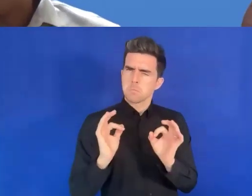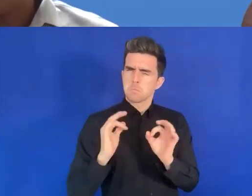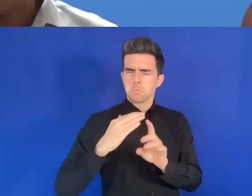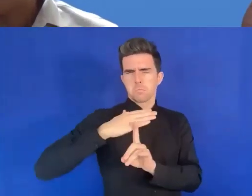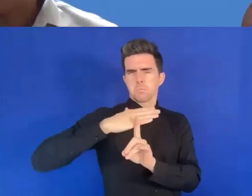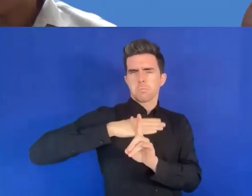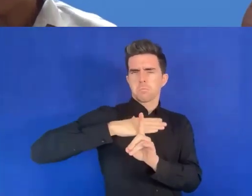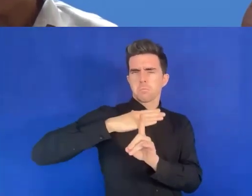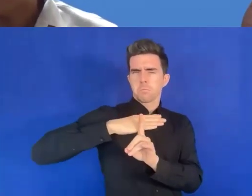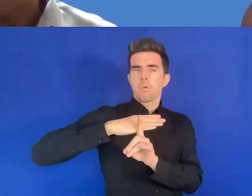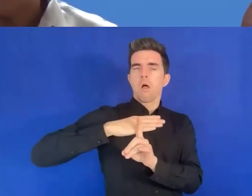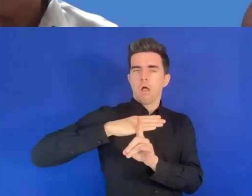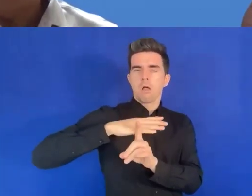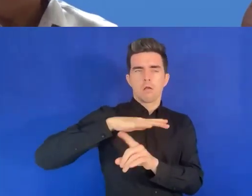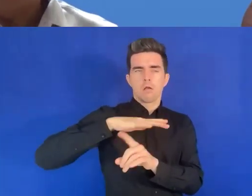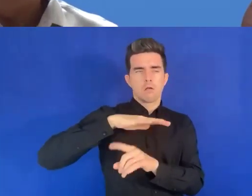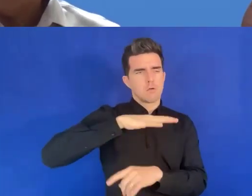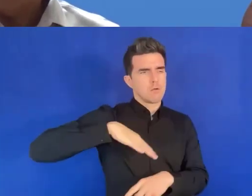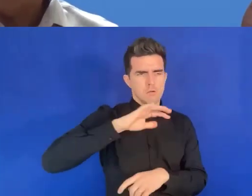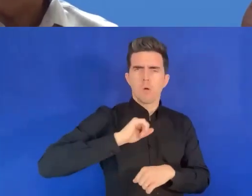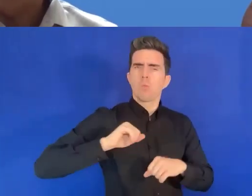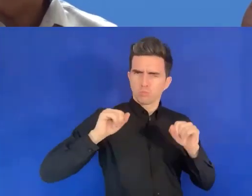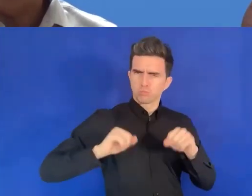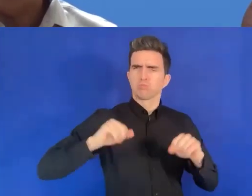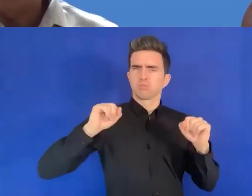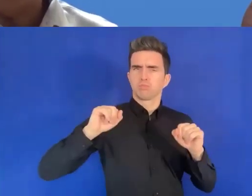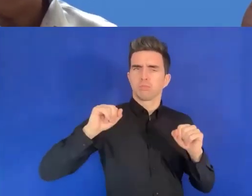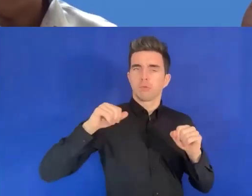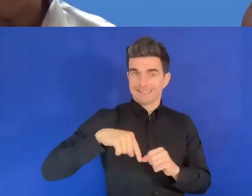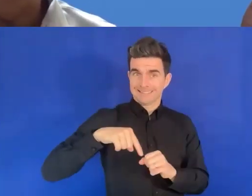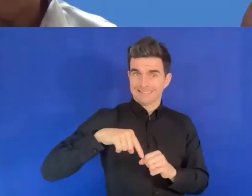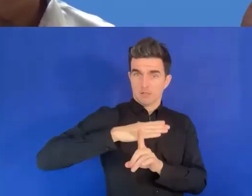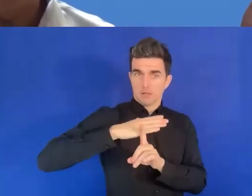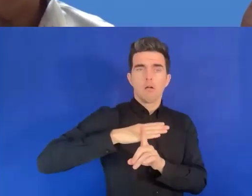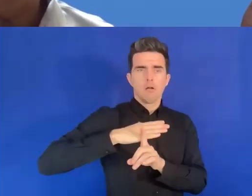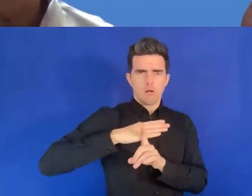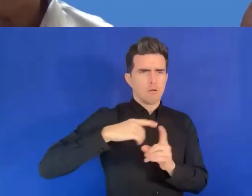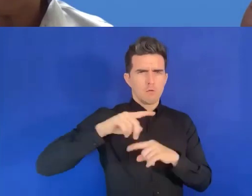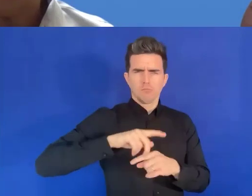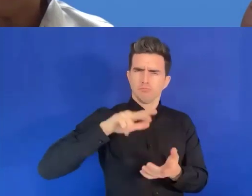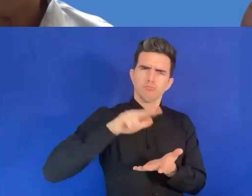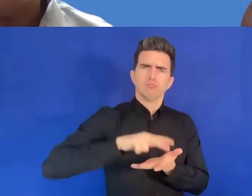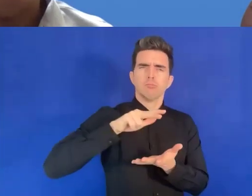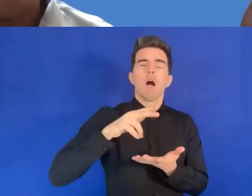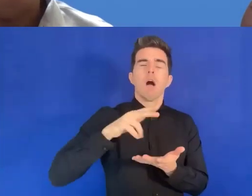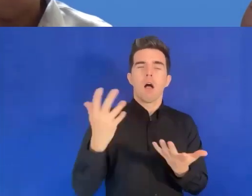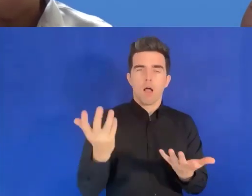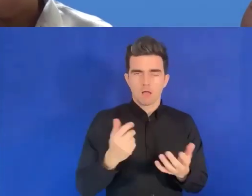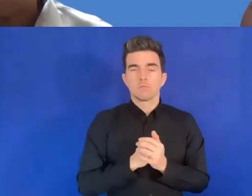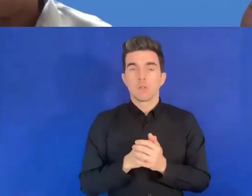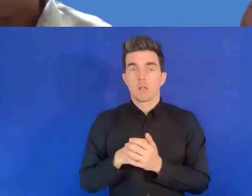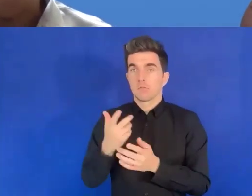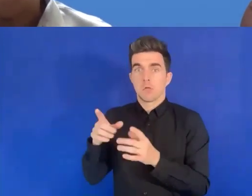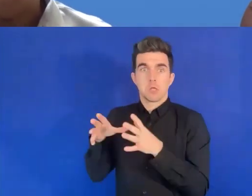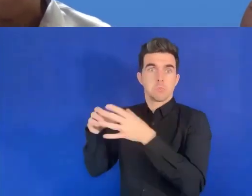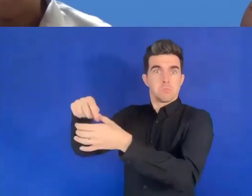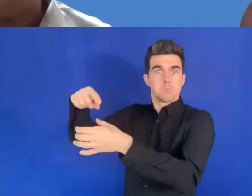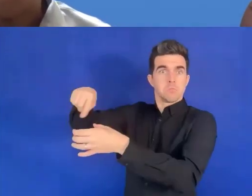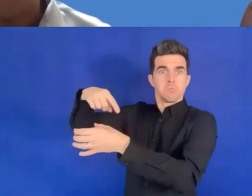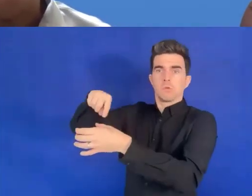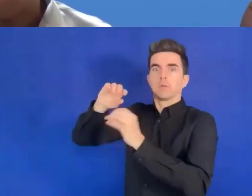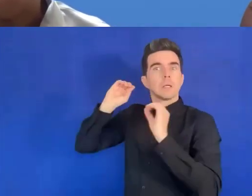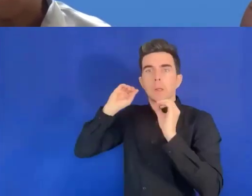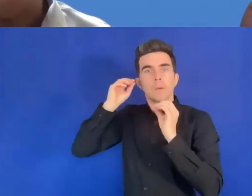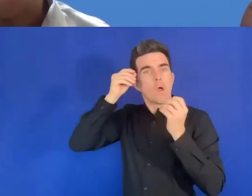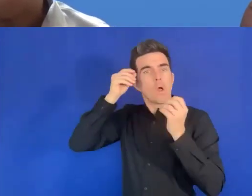un secteur qui travaille, peut-être ils ne pourront pas avoir toutes les informations nécessaires ou peut-être aussi